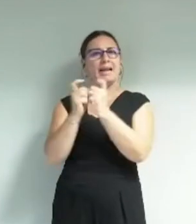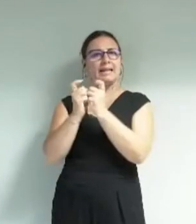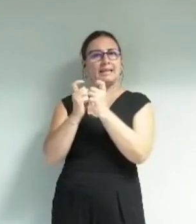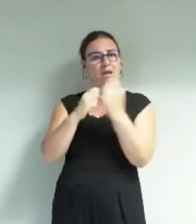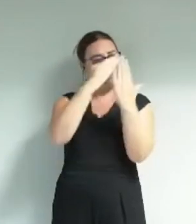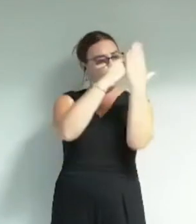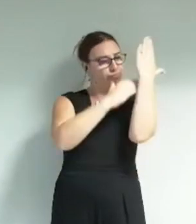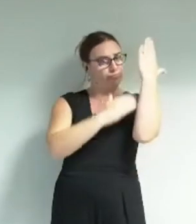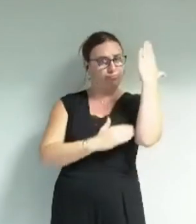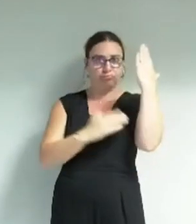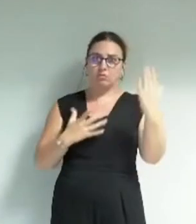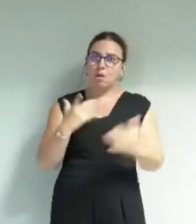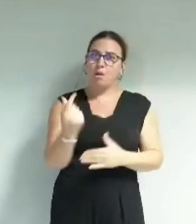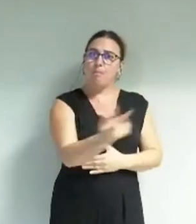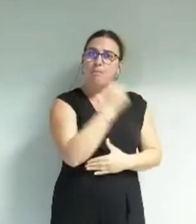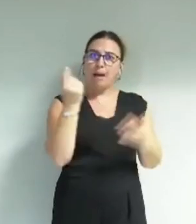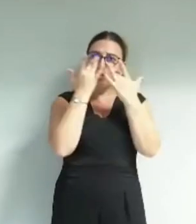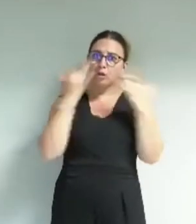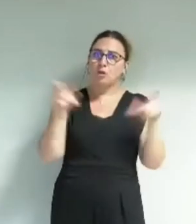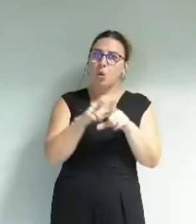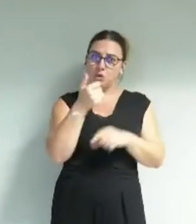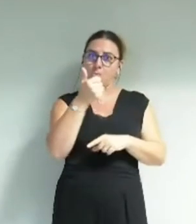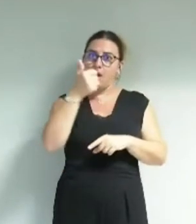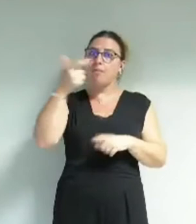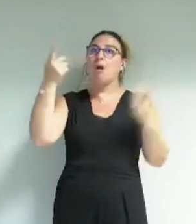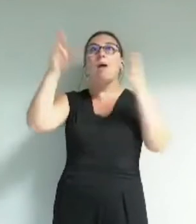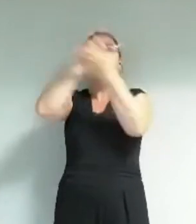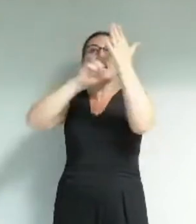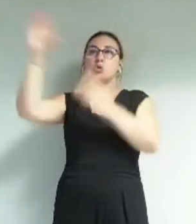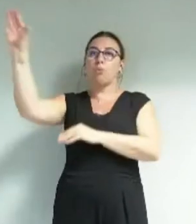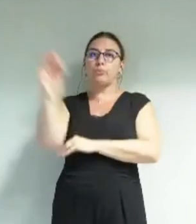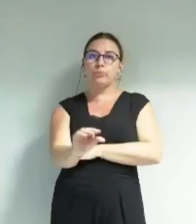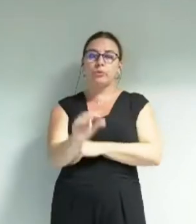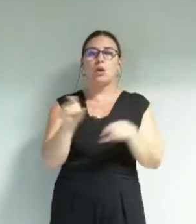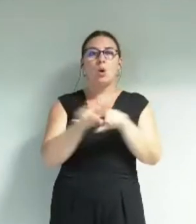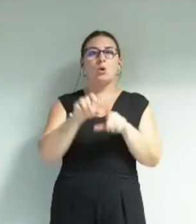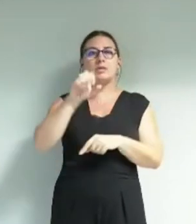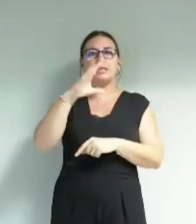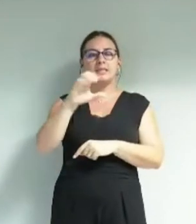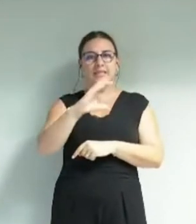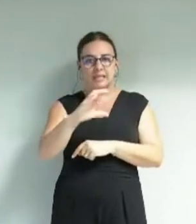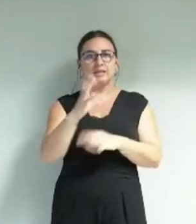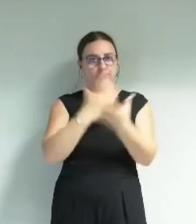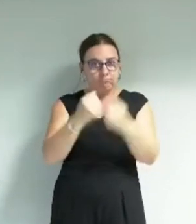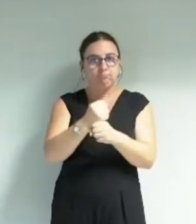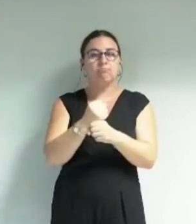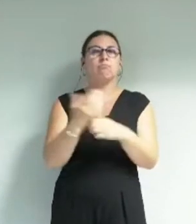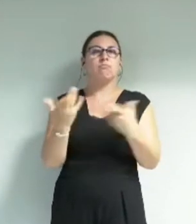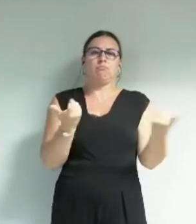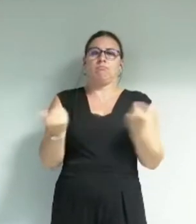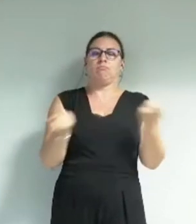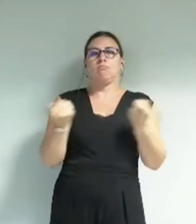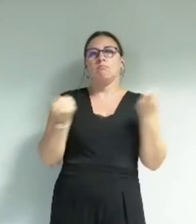la liste des acteurs culturels qui connaissent des baisses de subvention de la région et la création d'une SIC qui cantonne le pouvoir de